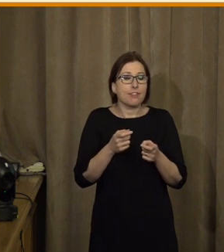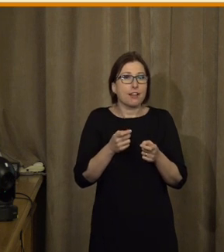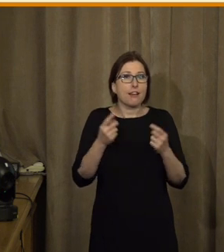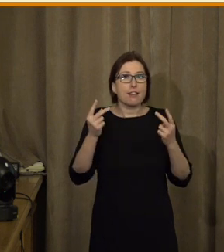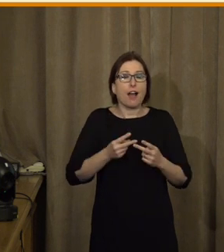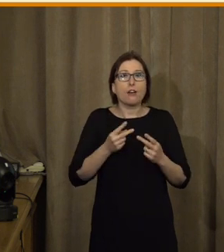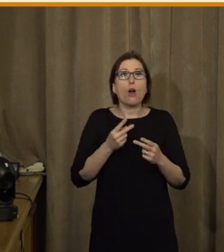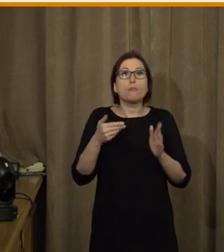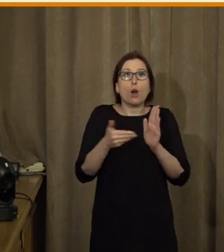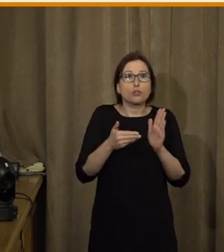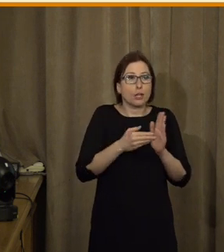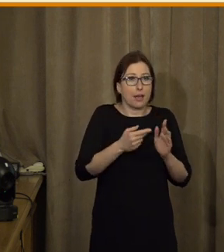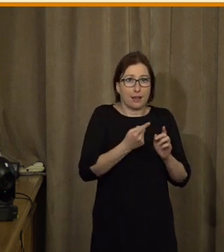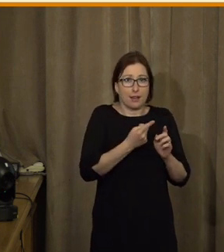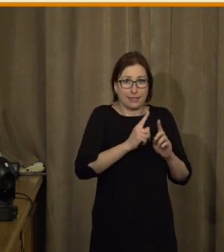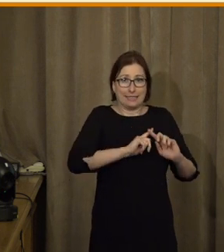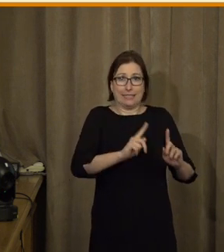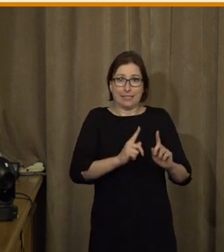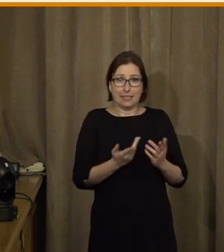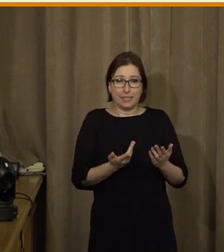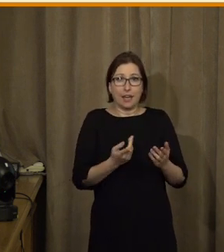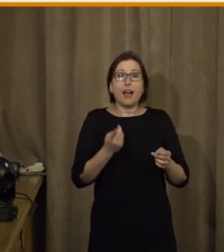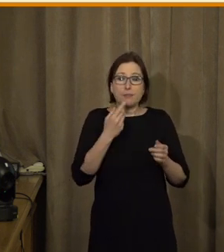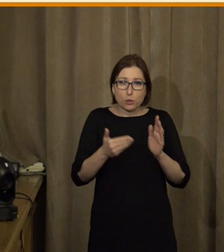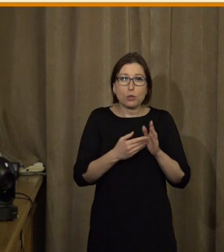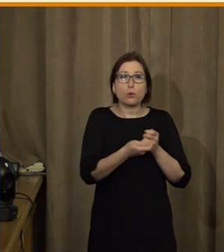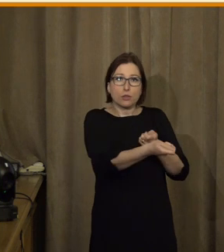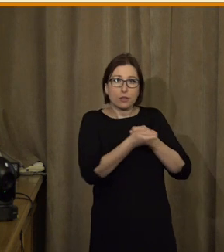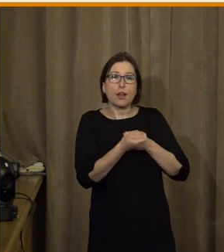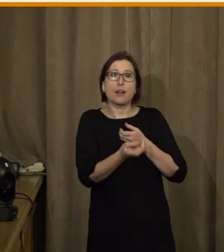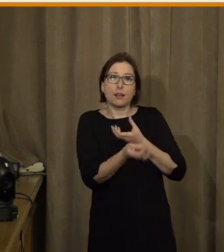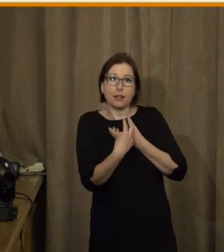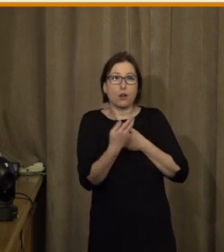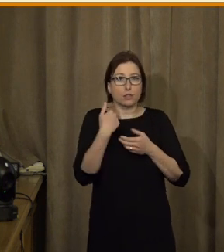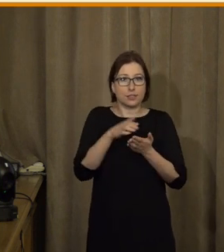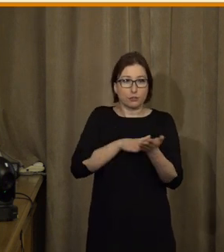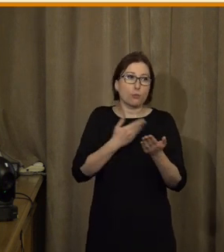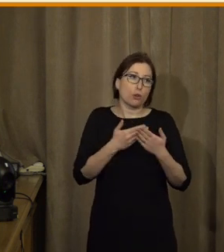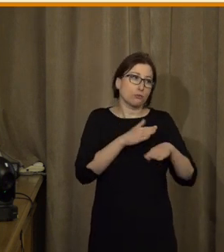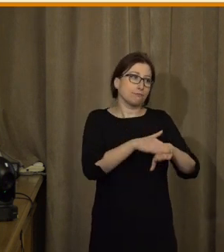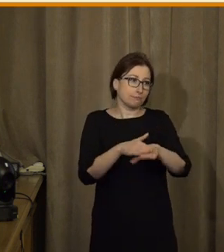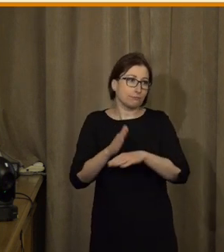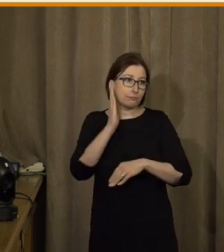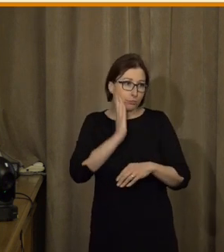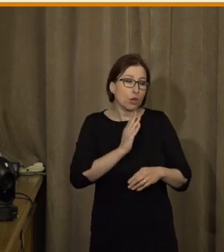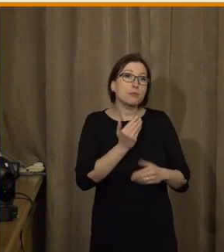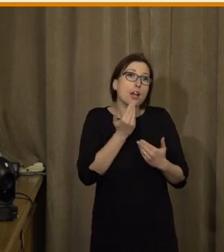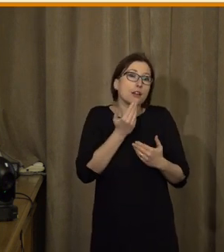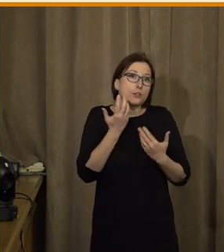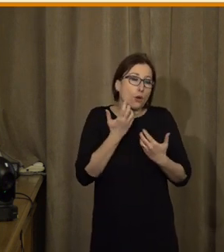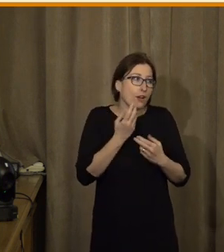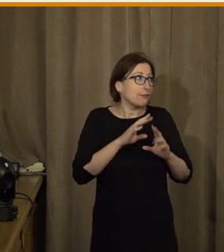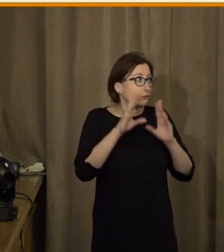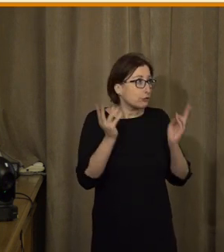vlastně my ty potřeby máme úplně jiné, ale potřebujeme být zapojeni od začátku, takže o to bych vás tímto ráda poprosila a doufám, že jsem